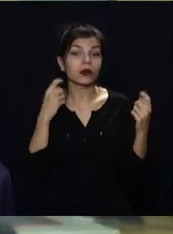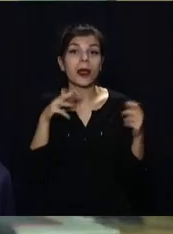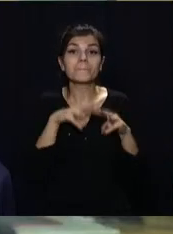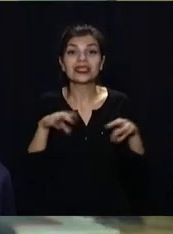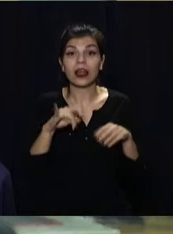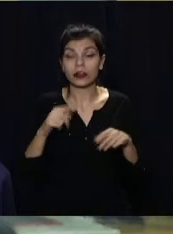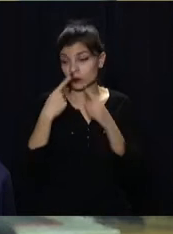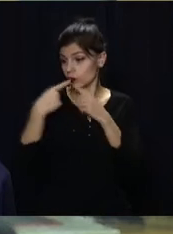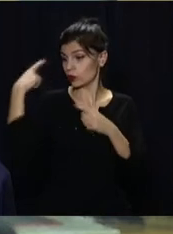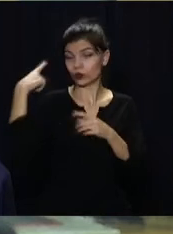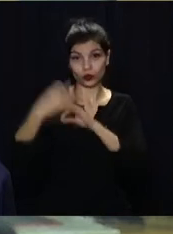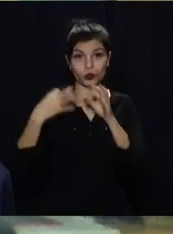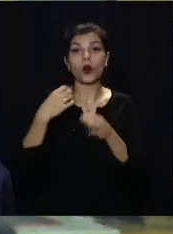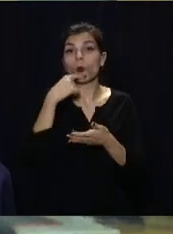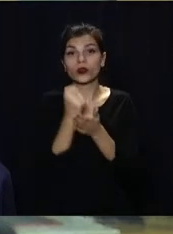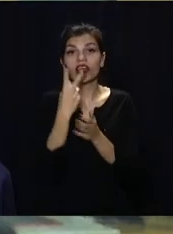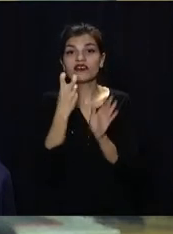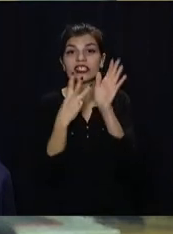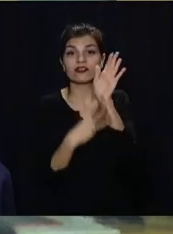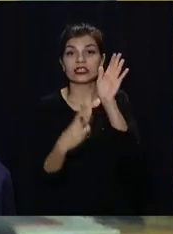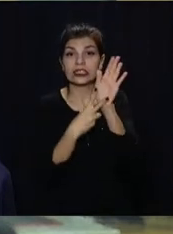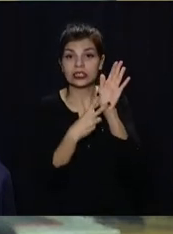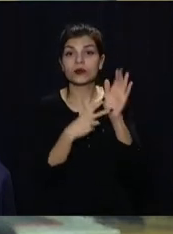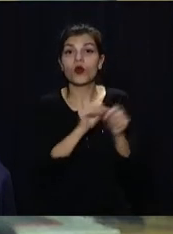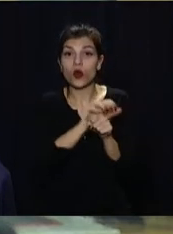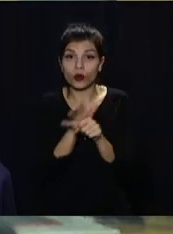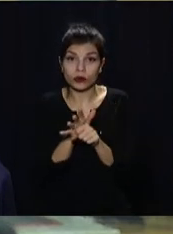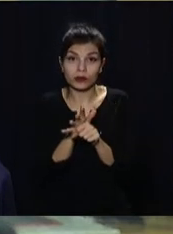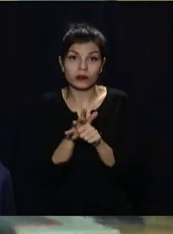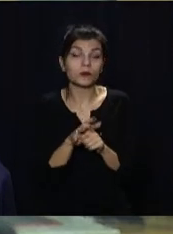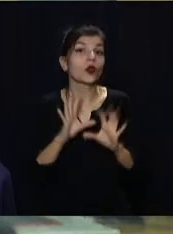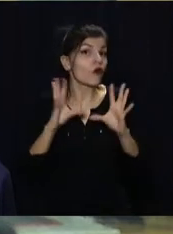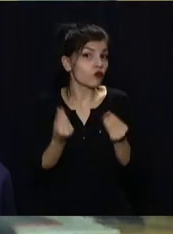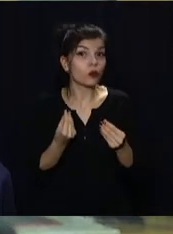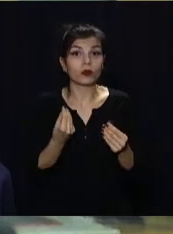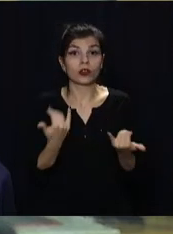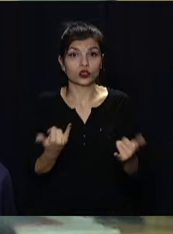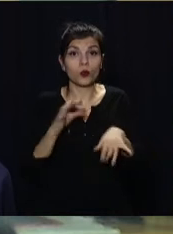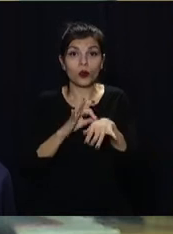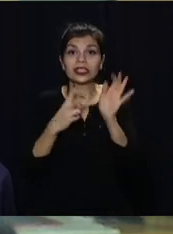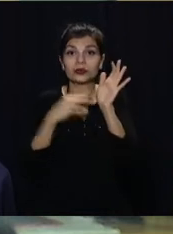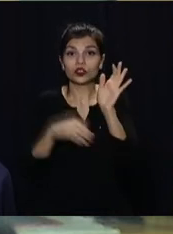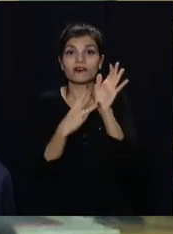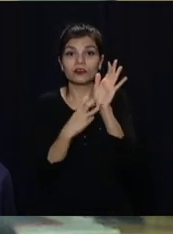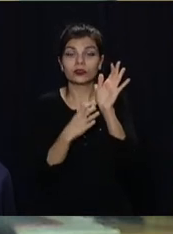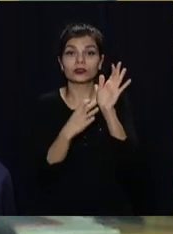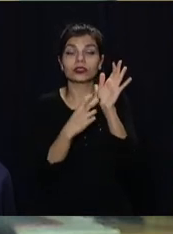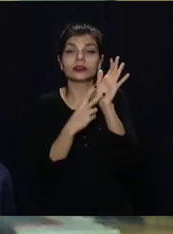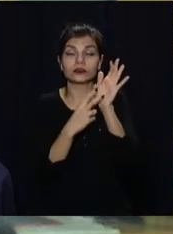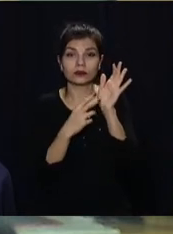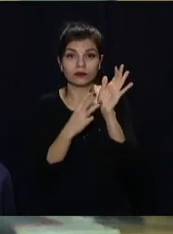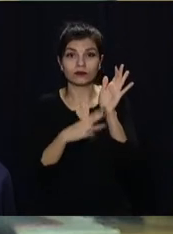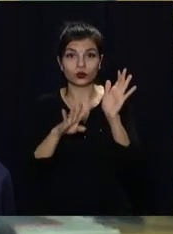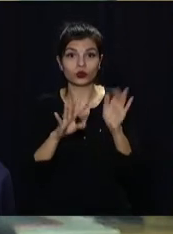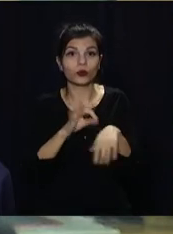інформацією провільного департаменту міськради, протягом минулої доби підтвердили 287 випадків коронавірусу. Загалом нині хворіють